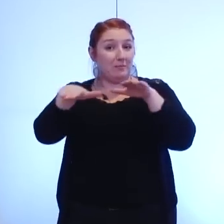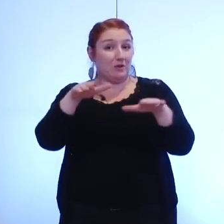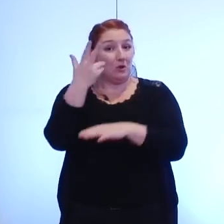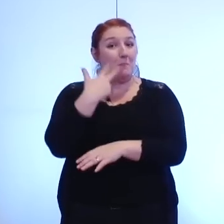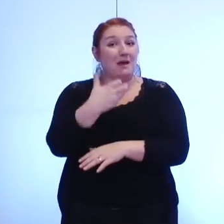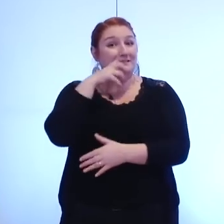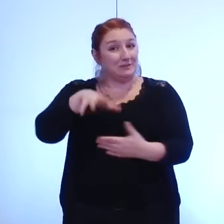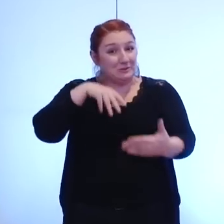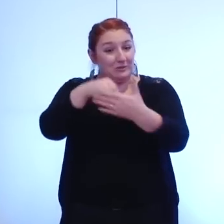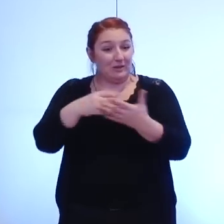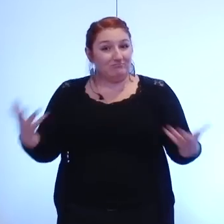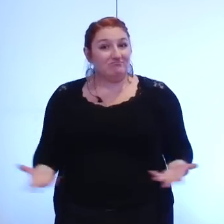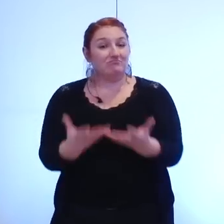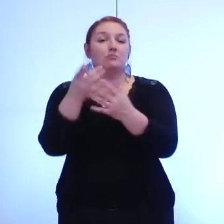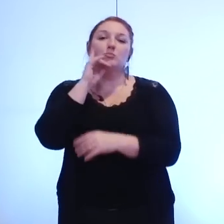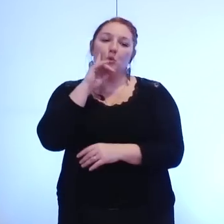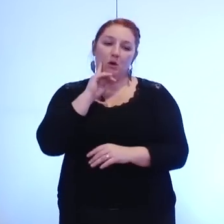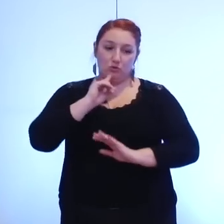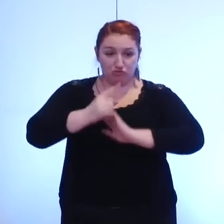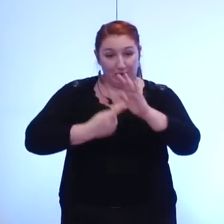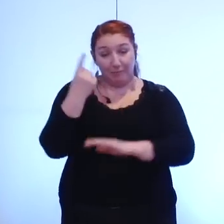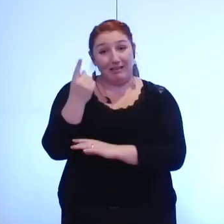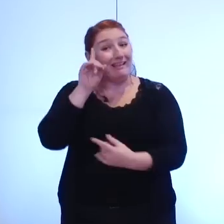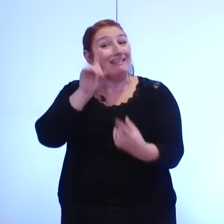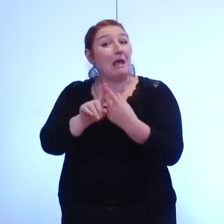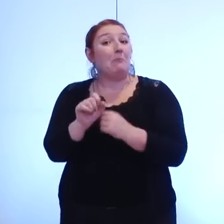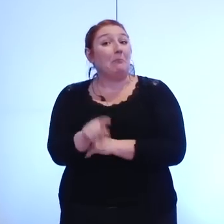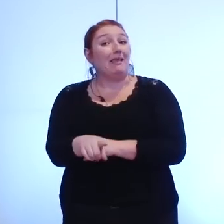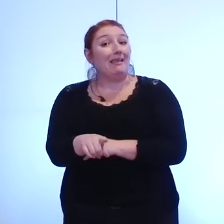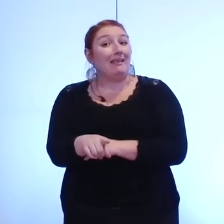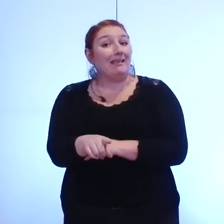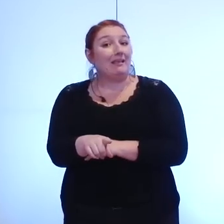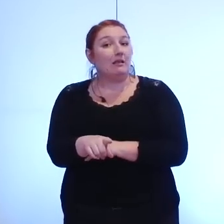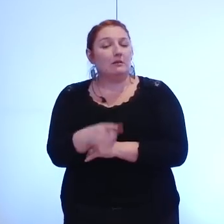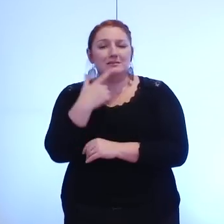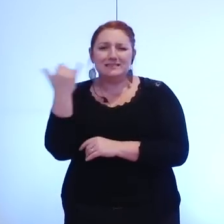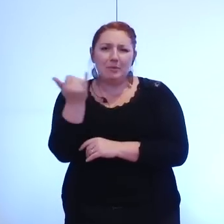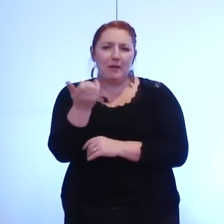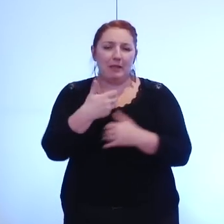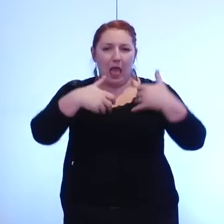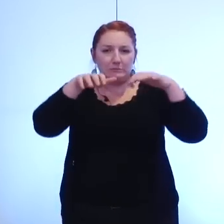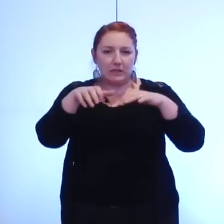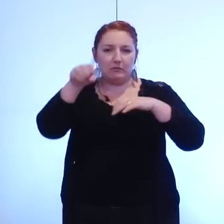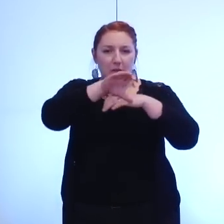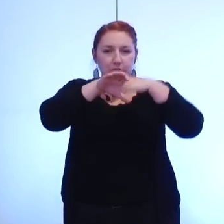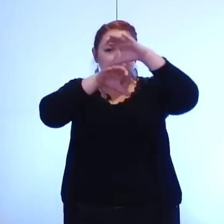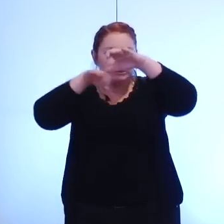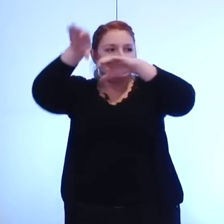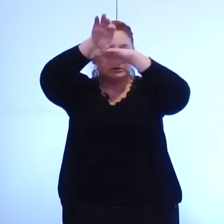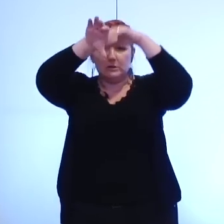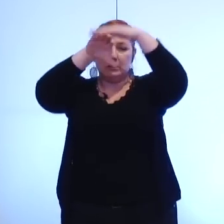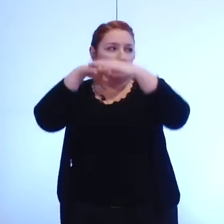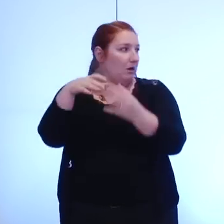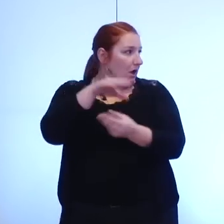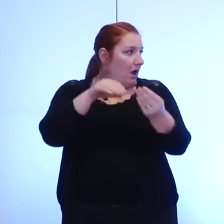parce que encore une fois sur ce sujet aussi il va s'agir non pas d'ajouter des couches supplémentaires de participation pour nos